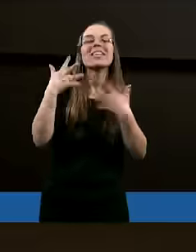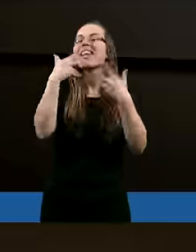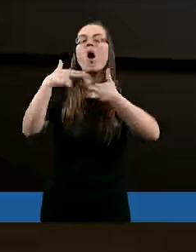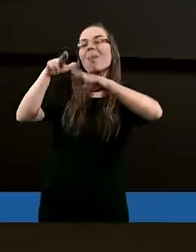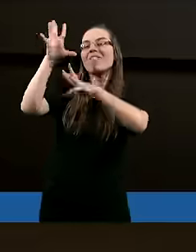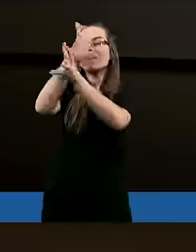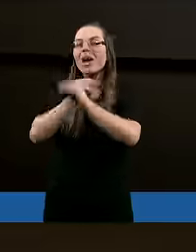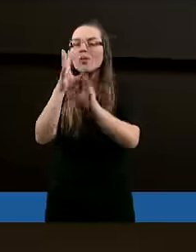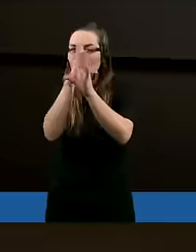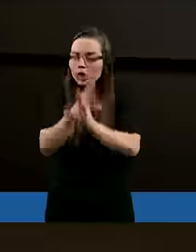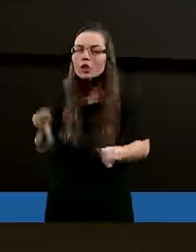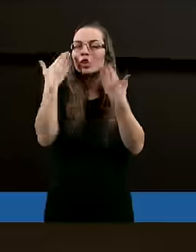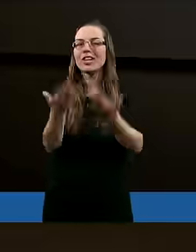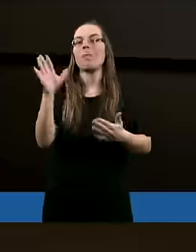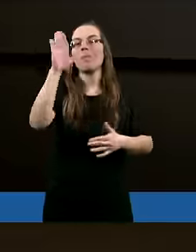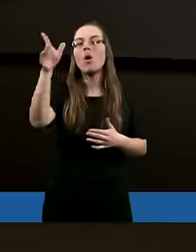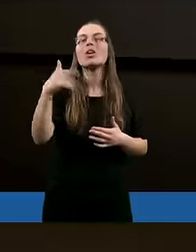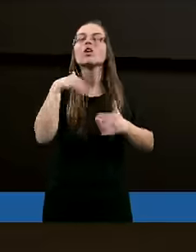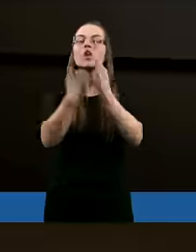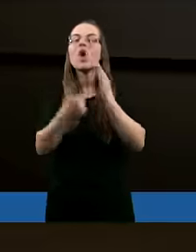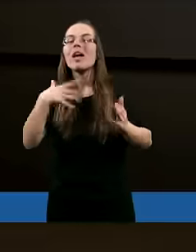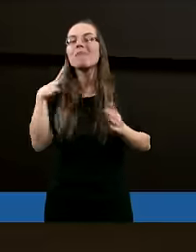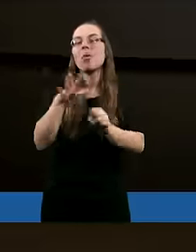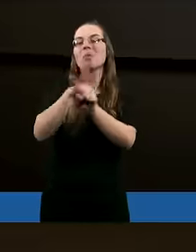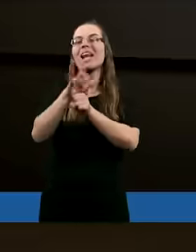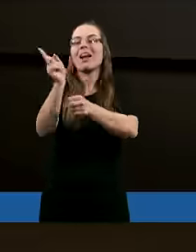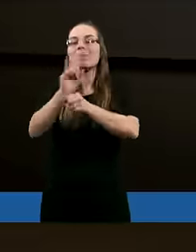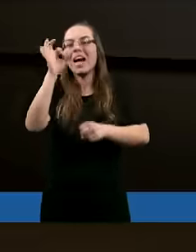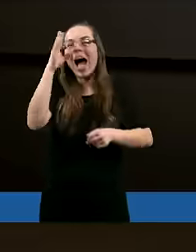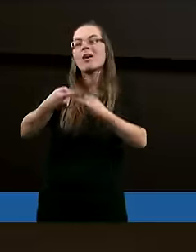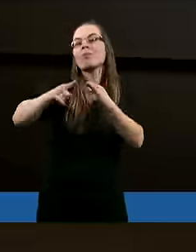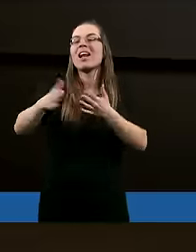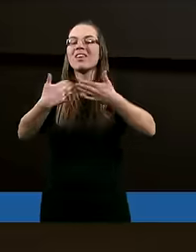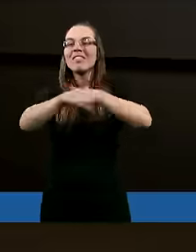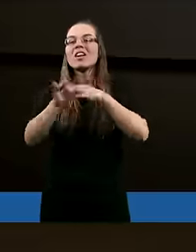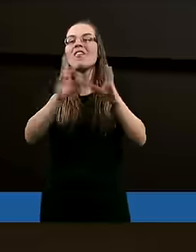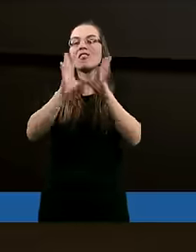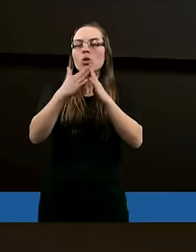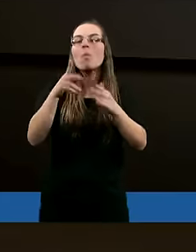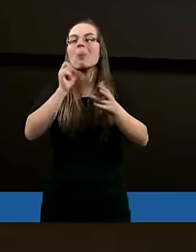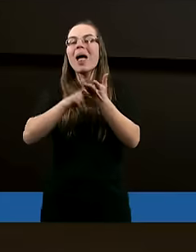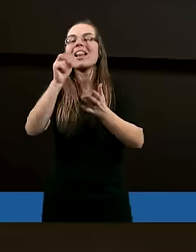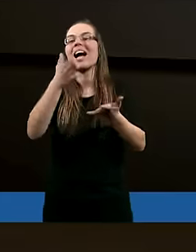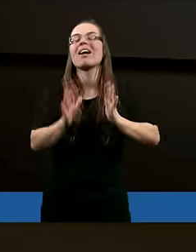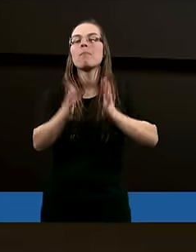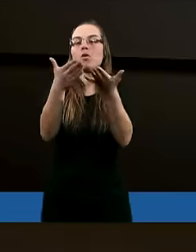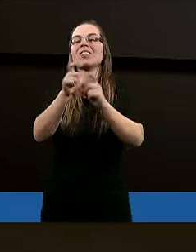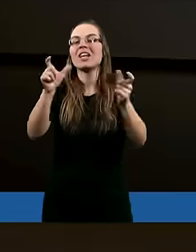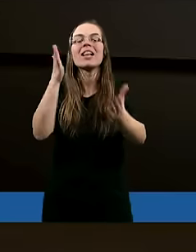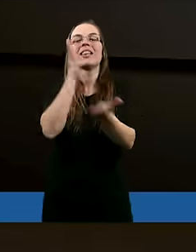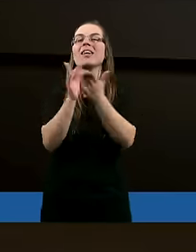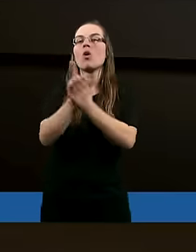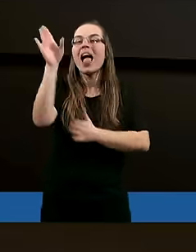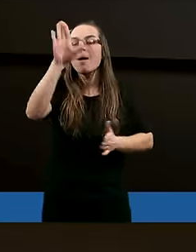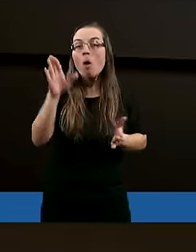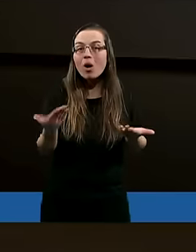szacunku, czci. I szkoda mi było piętnastu minut rano przed wyjściem z domu na takie poświęcenie tego czasu tylko